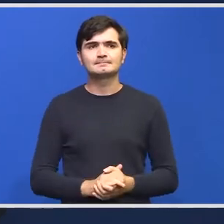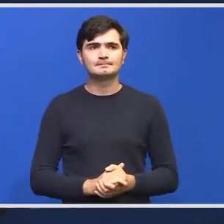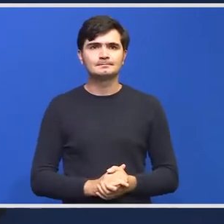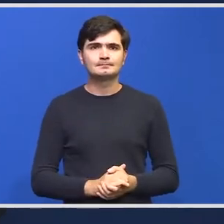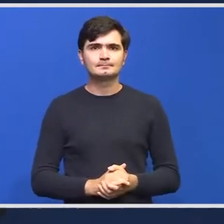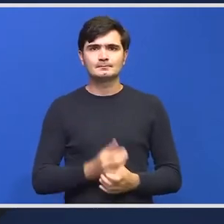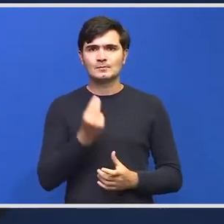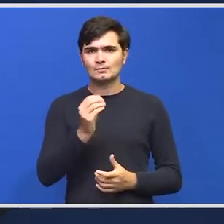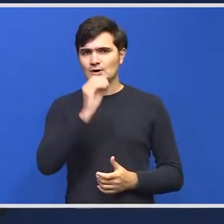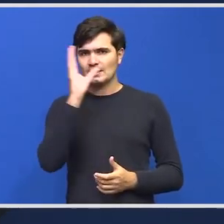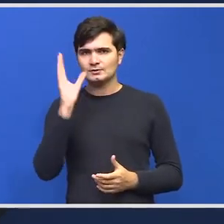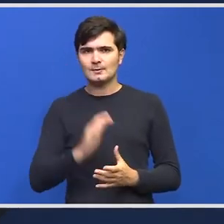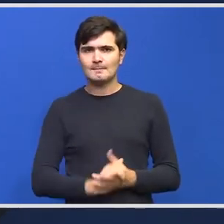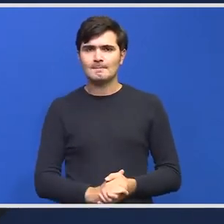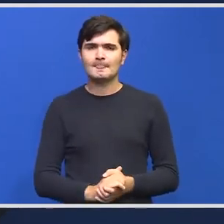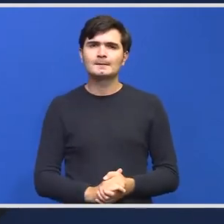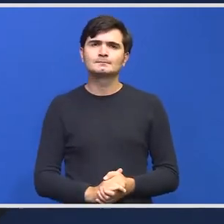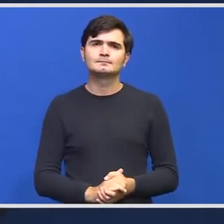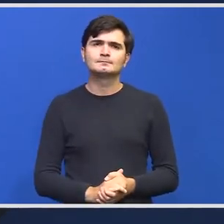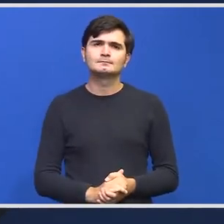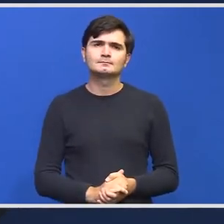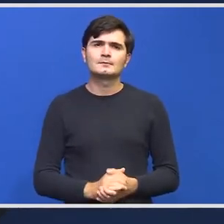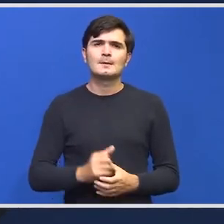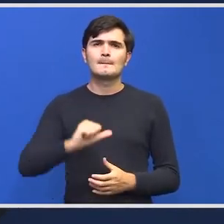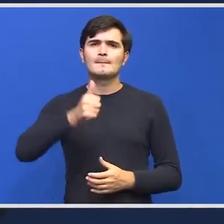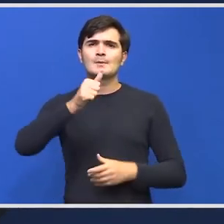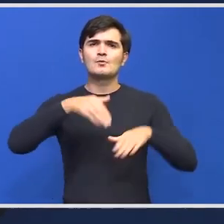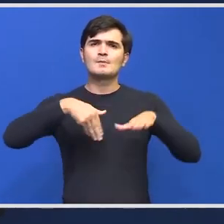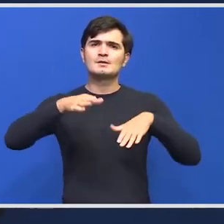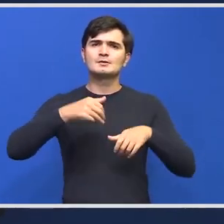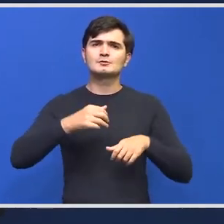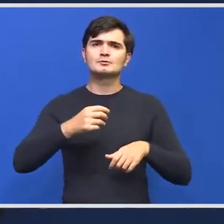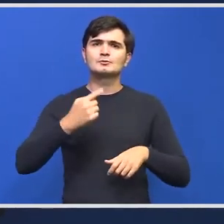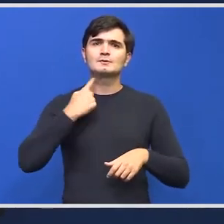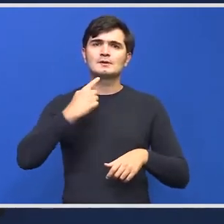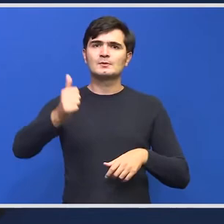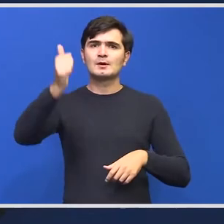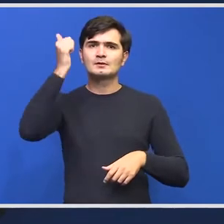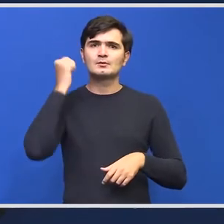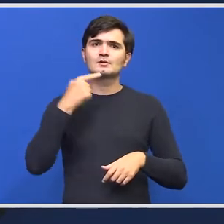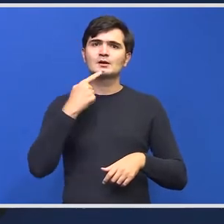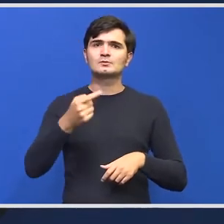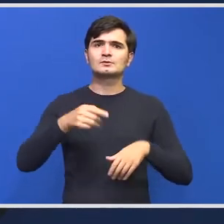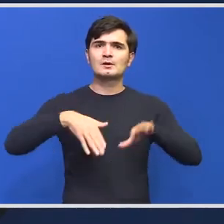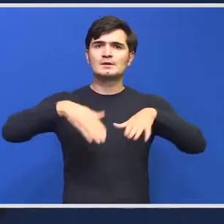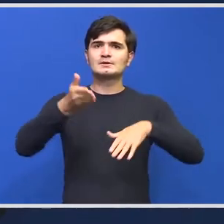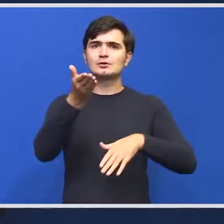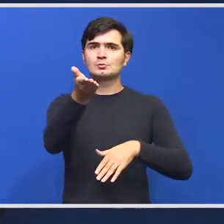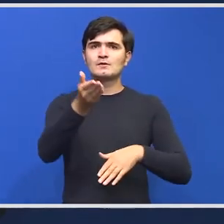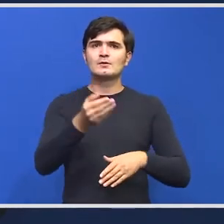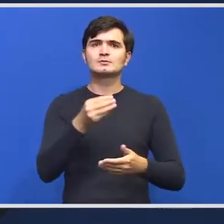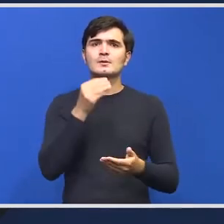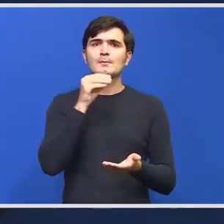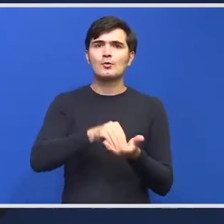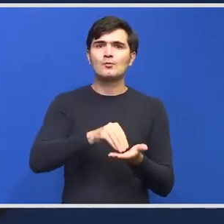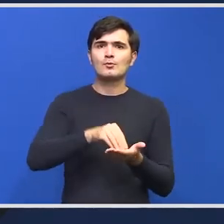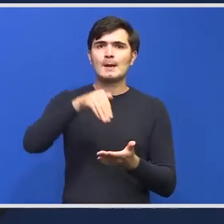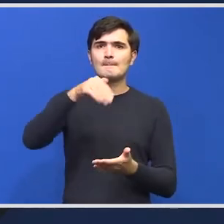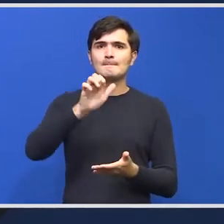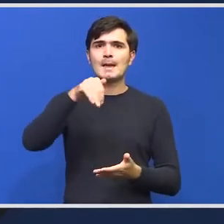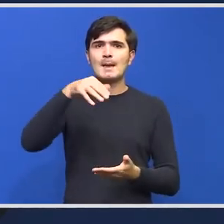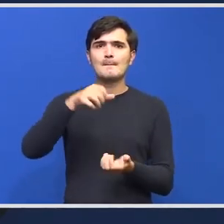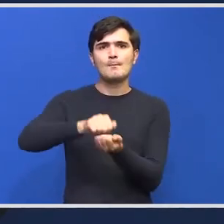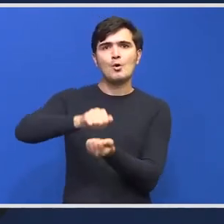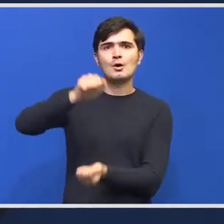Bună ziua, Dorian Nicola cu Inici.ro. Domnule Ministru, Premierul a anunțat la final săptămânii trecute că Ministerul pe care o conduceți va propune un memorandum pentru ajustarea